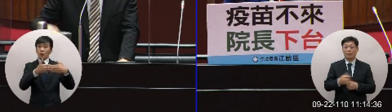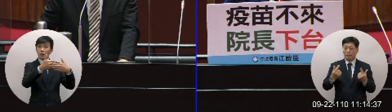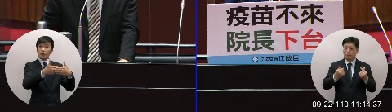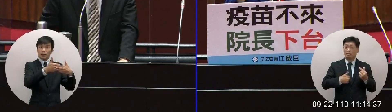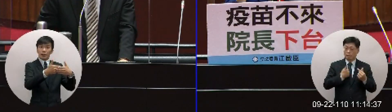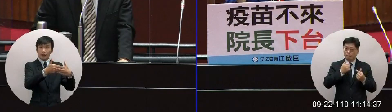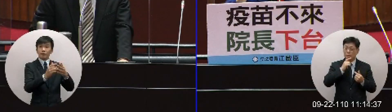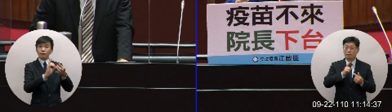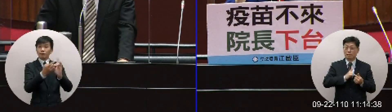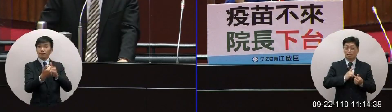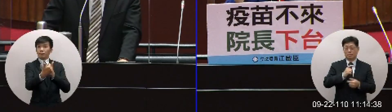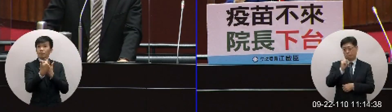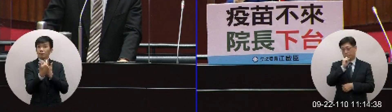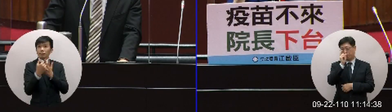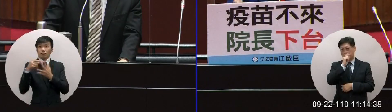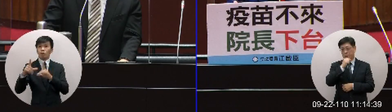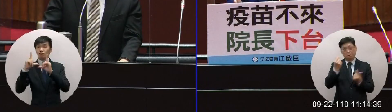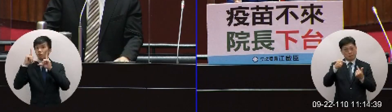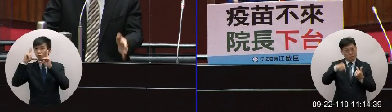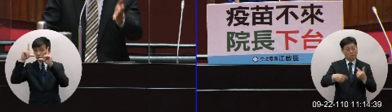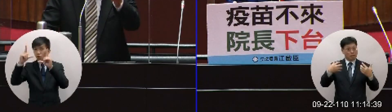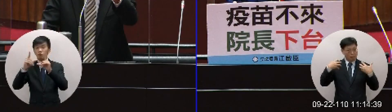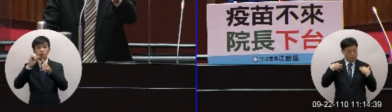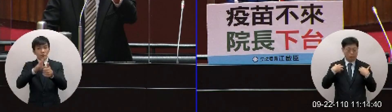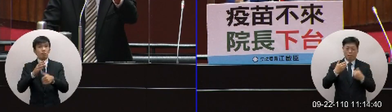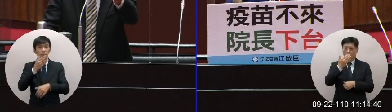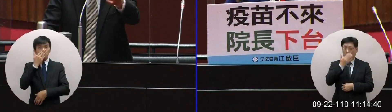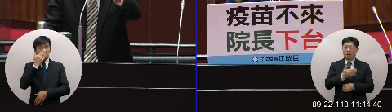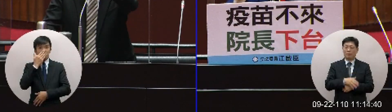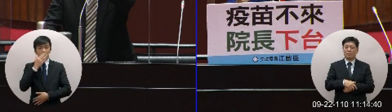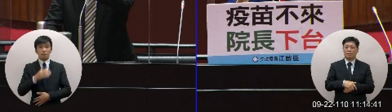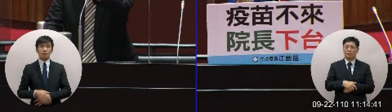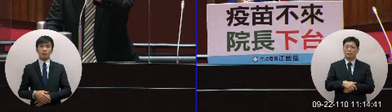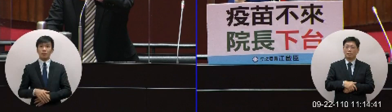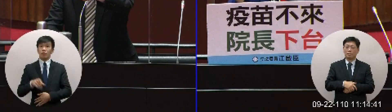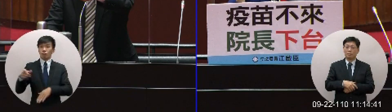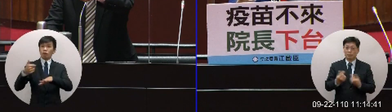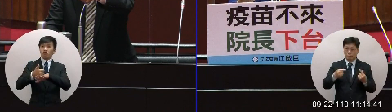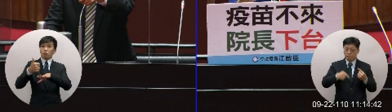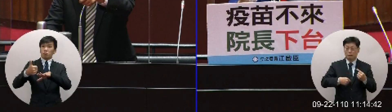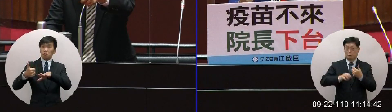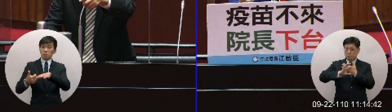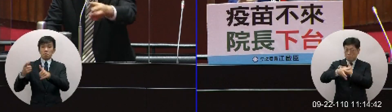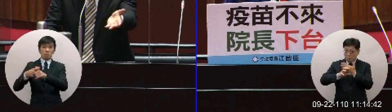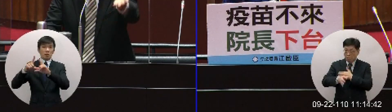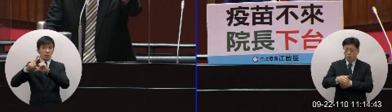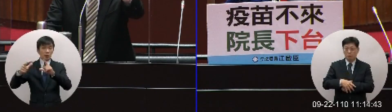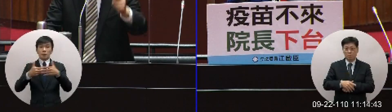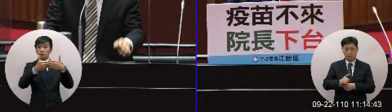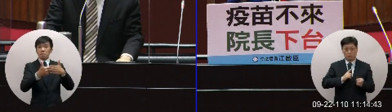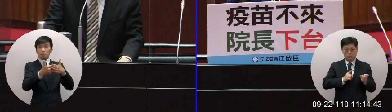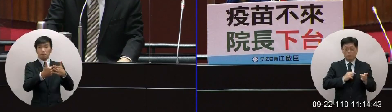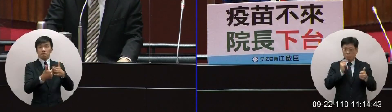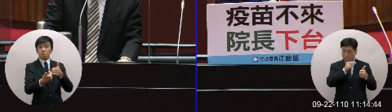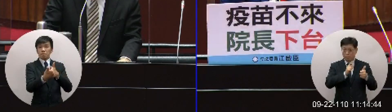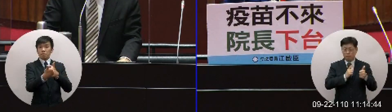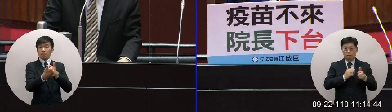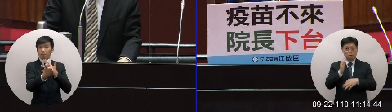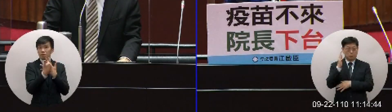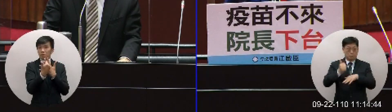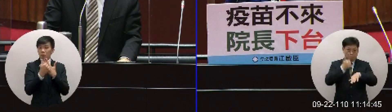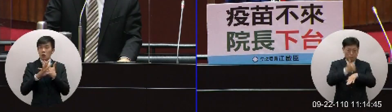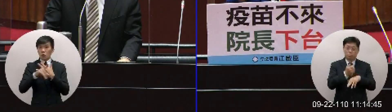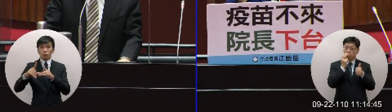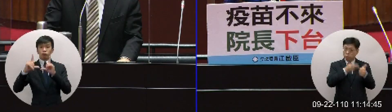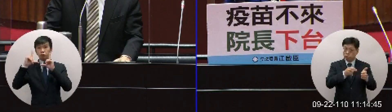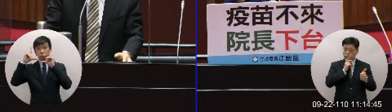都不敢講你不要說連這個責任都不敢最大在野黨連中國一再阻擋我們你都不敢講黨我要